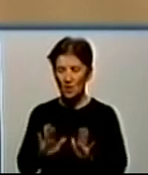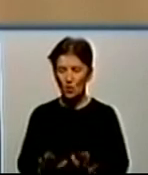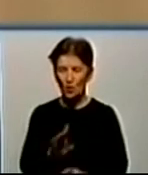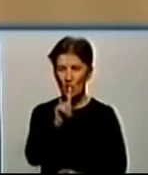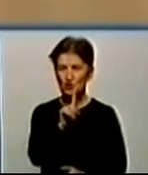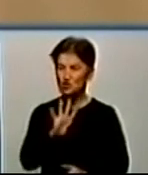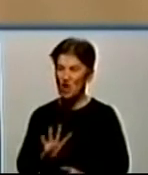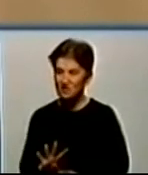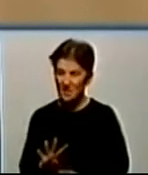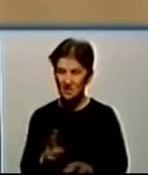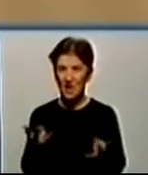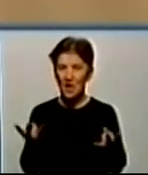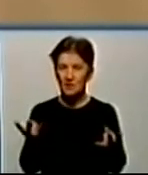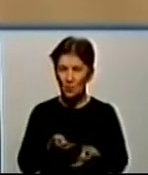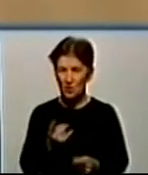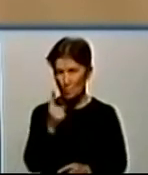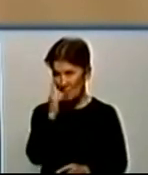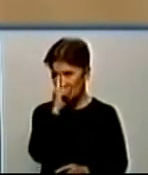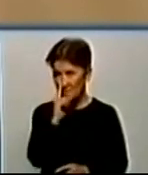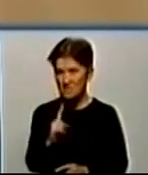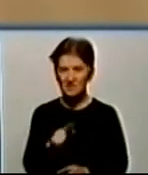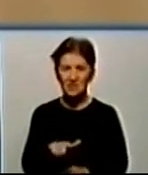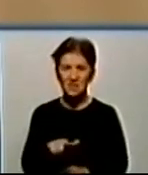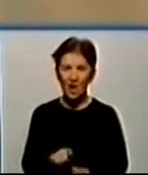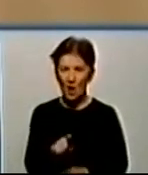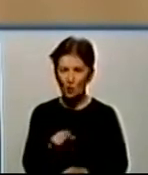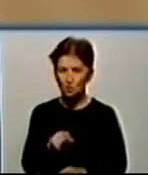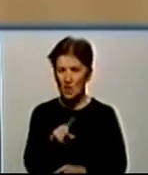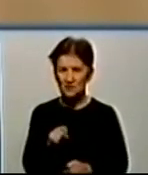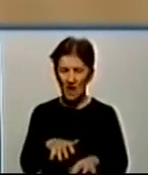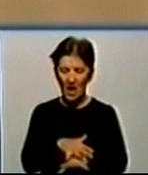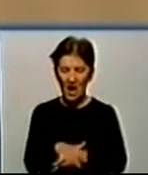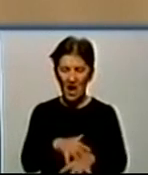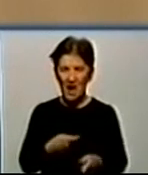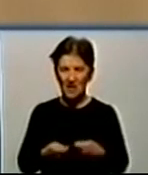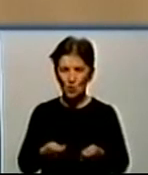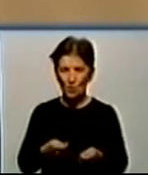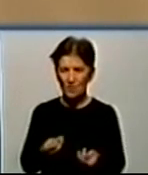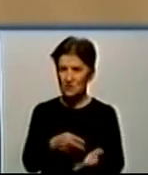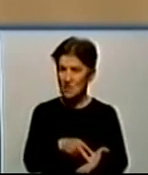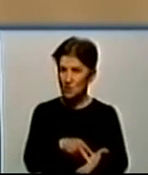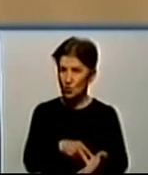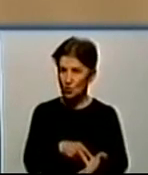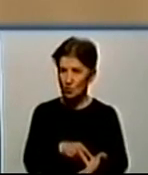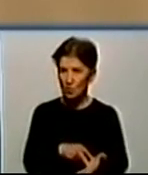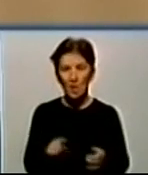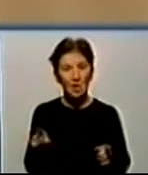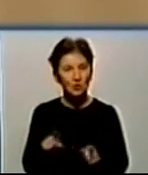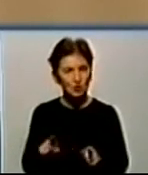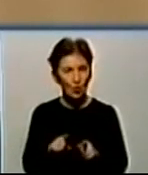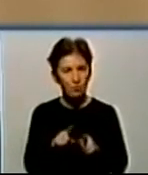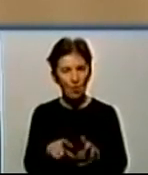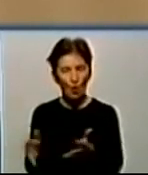необхідного на місяць газу за ринковими цінами. Для того, щоб